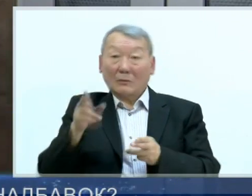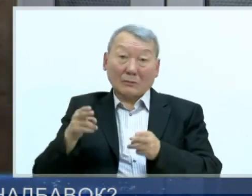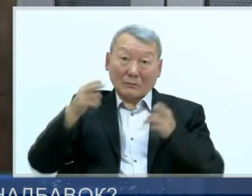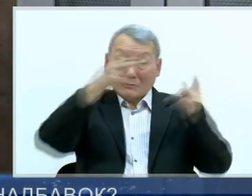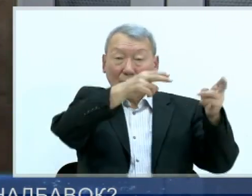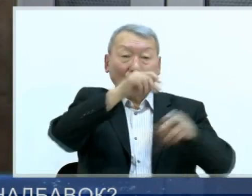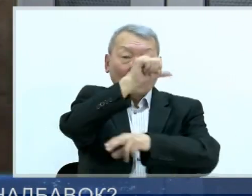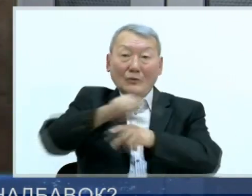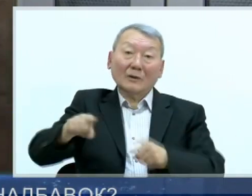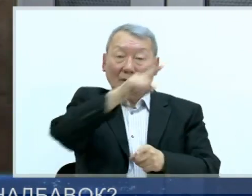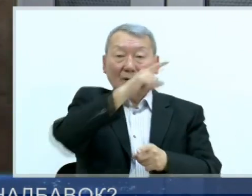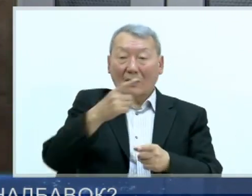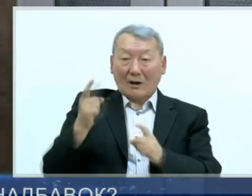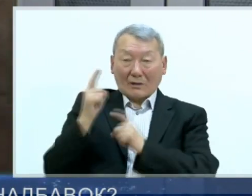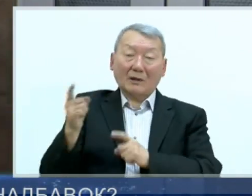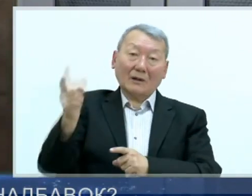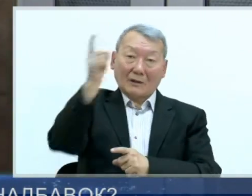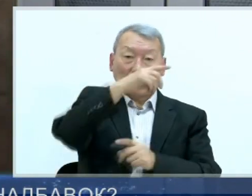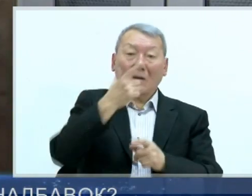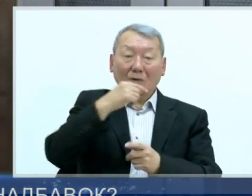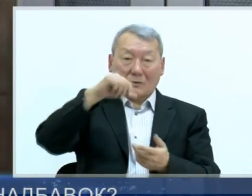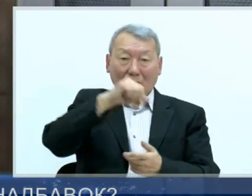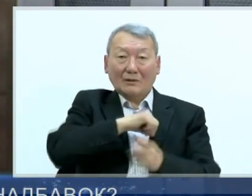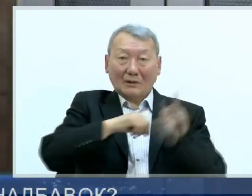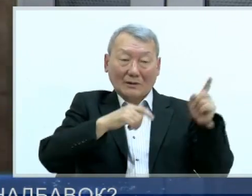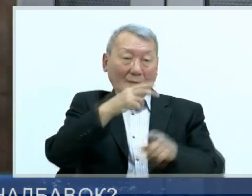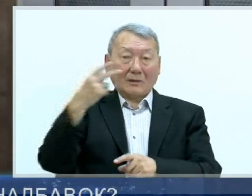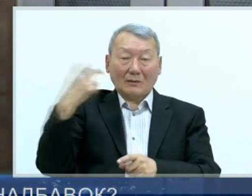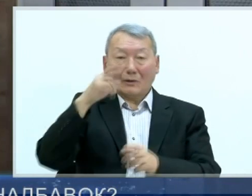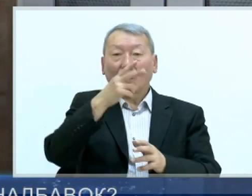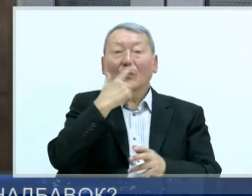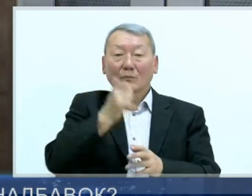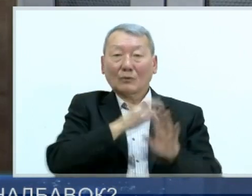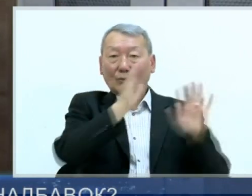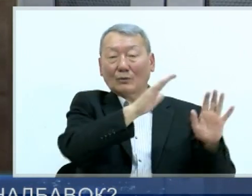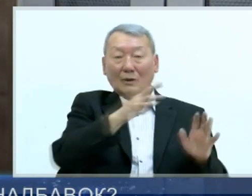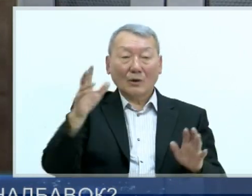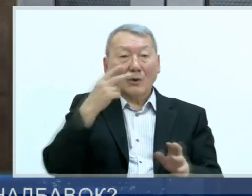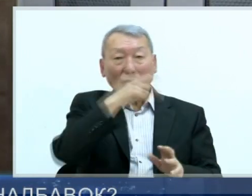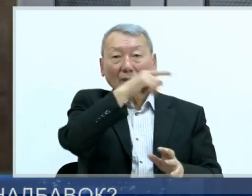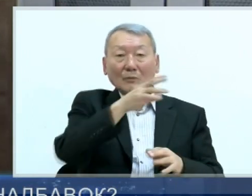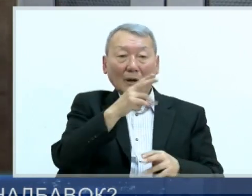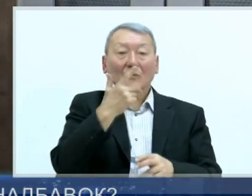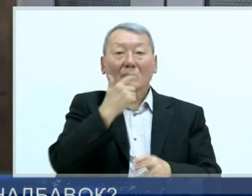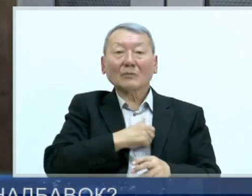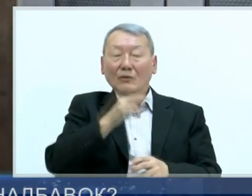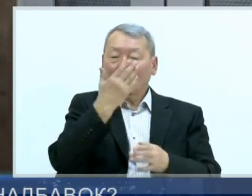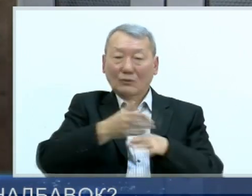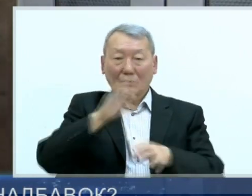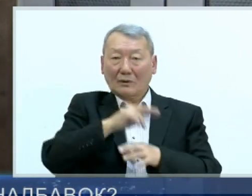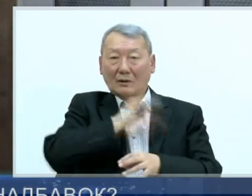в Бужум на границу, взять оружие и в качестве солдата или лейтенанта три дня прослужить. И пусть он увидит всю сложность нашей работы.